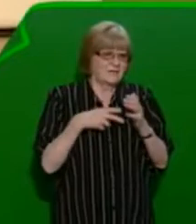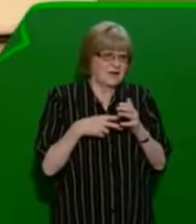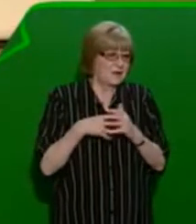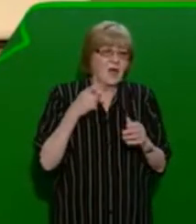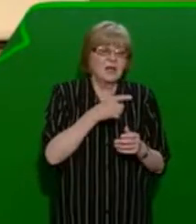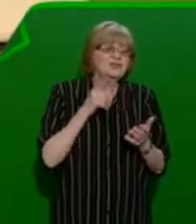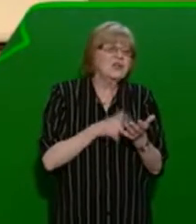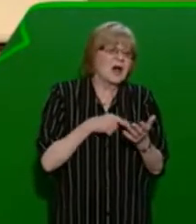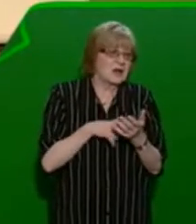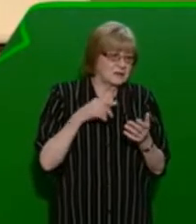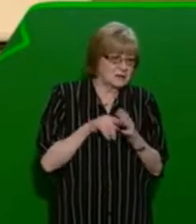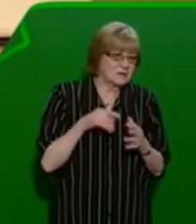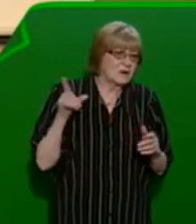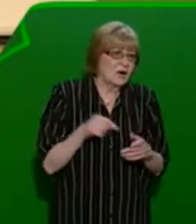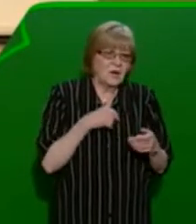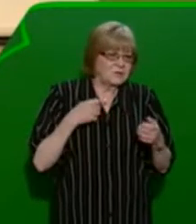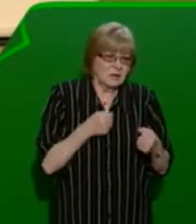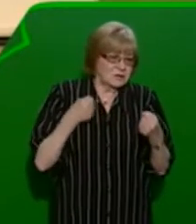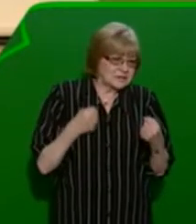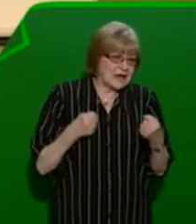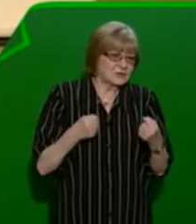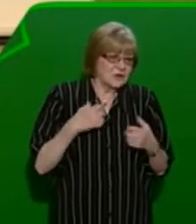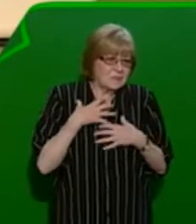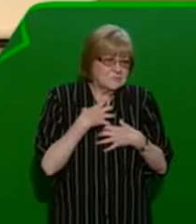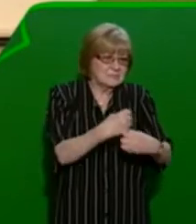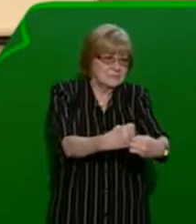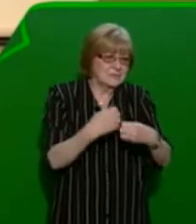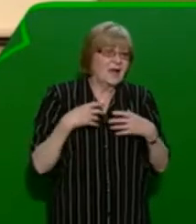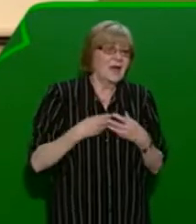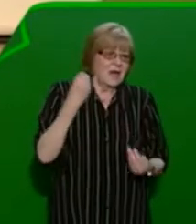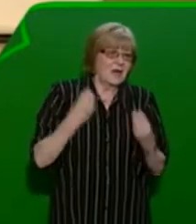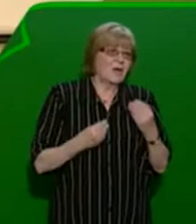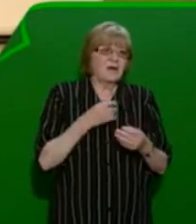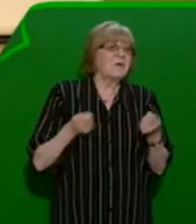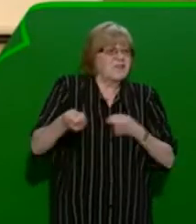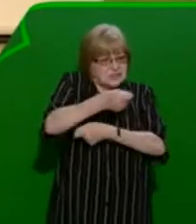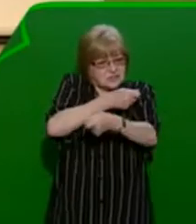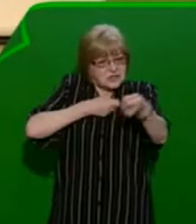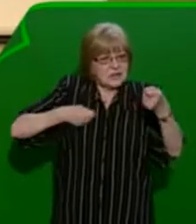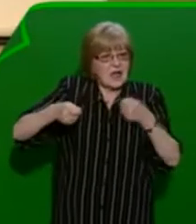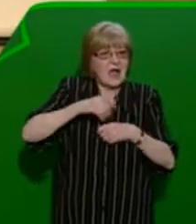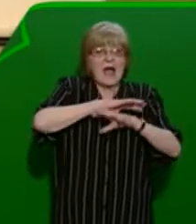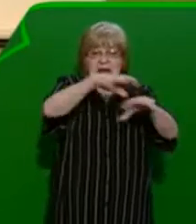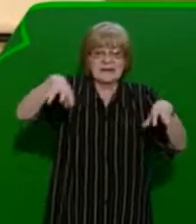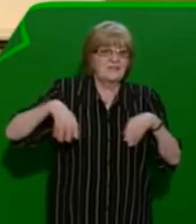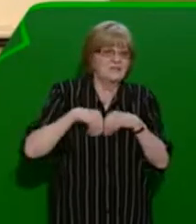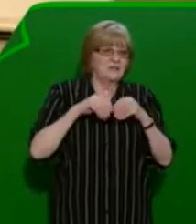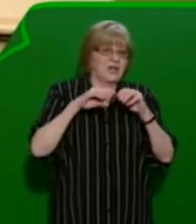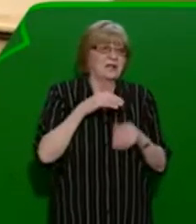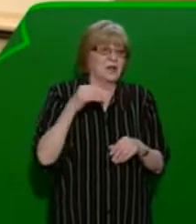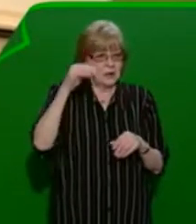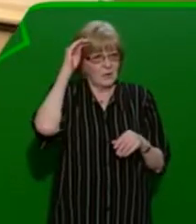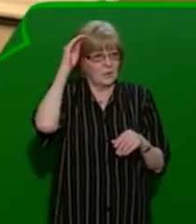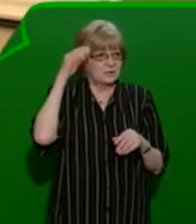který tady strávil doštěsů, i Vachyho s Vondým to hrozně chytlo, takže si myslím, že se tady vystřídá téměř celý mančaf a já jsem u toho stál strašně